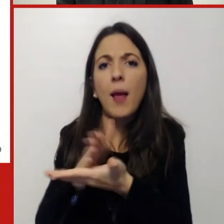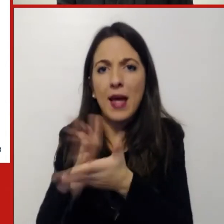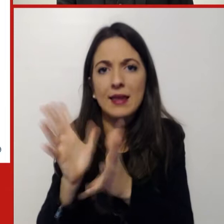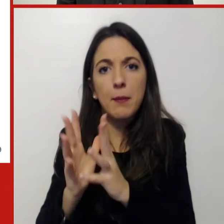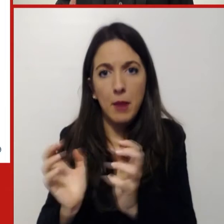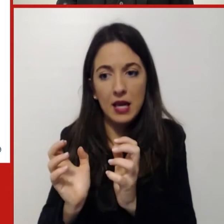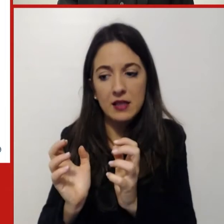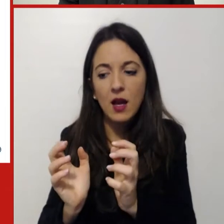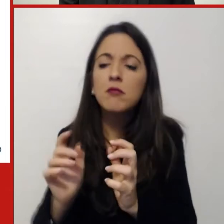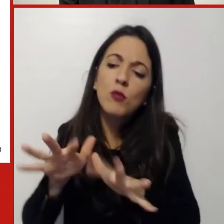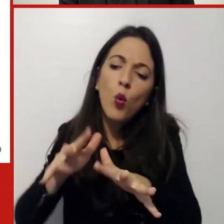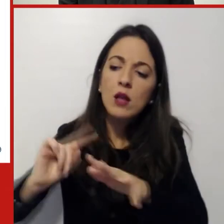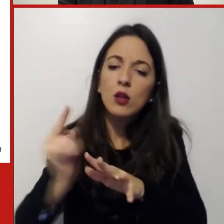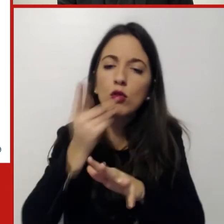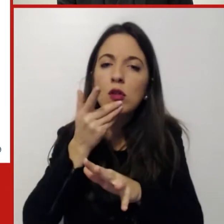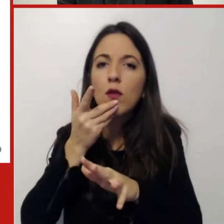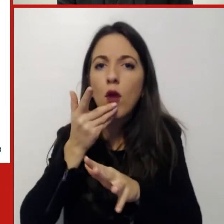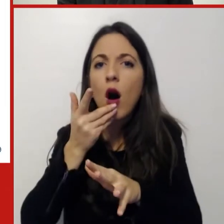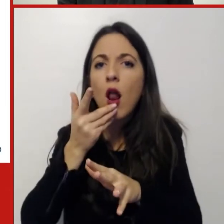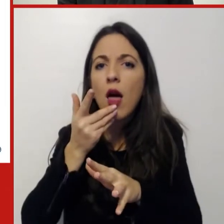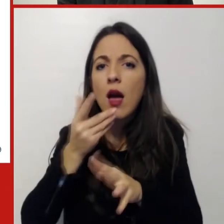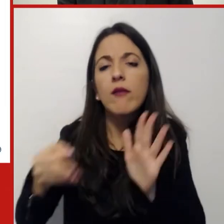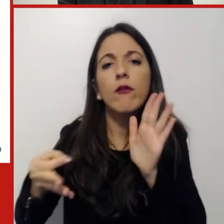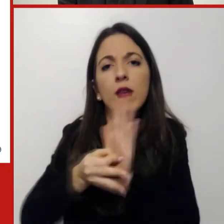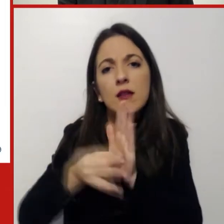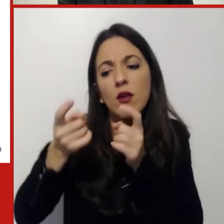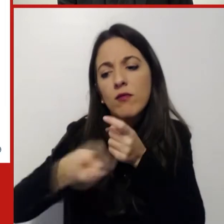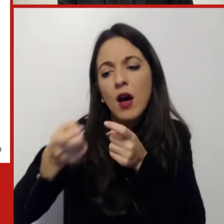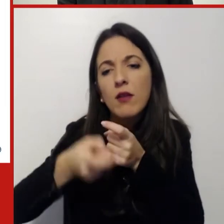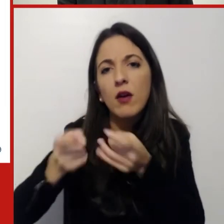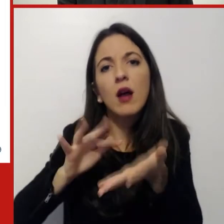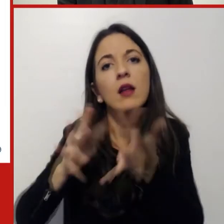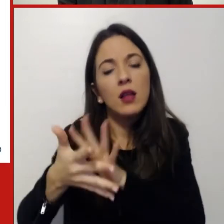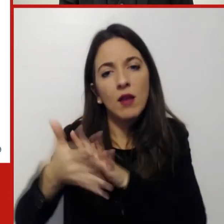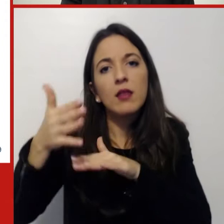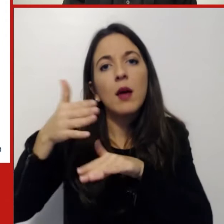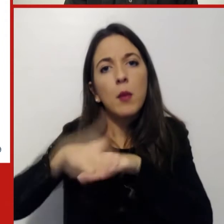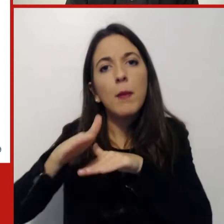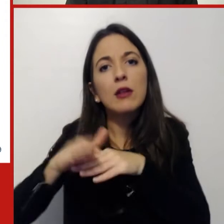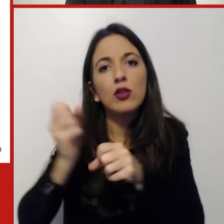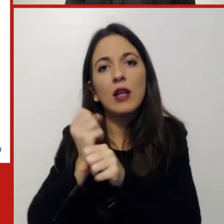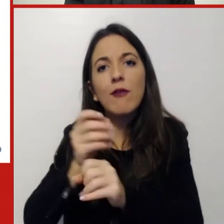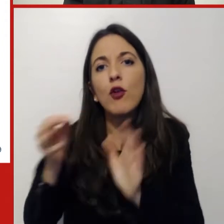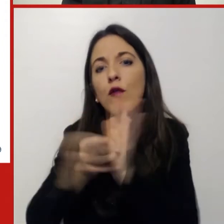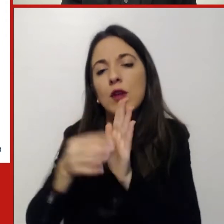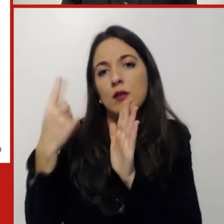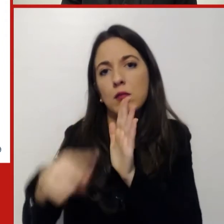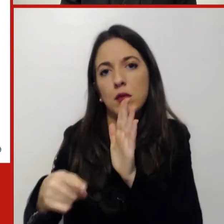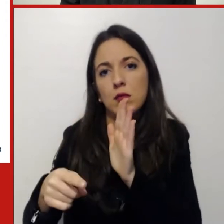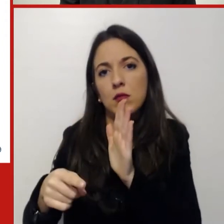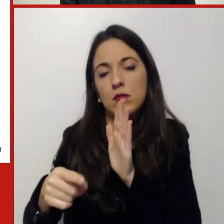portarlo in qualche modo a regime, farne un vero modello organizzativo post emergenza. Quindi